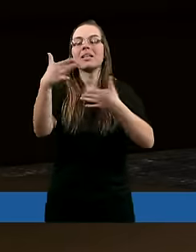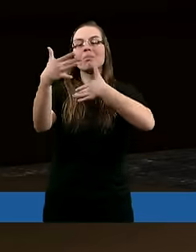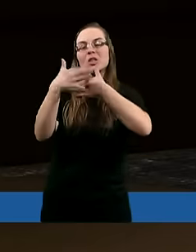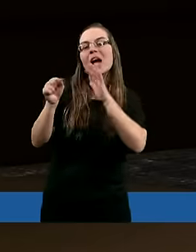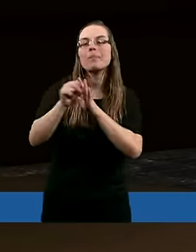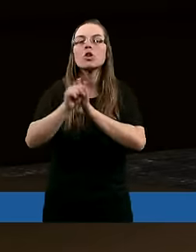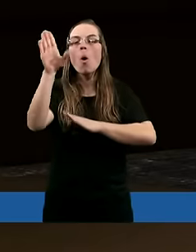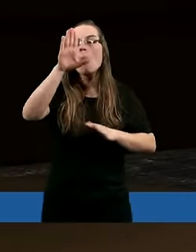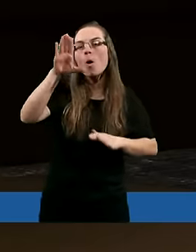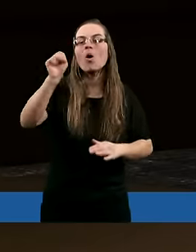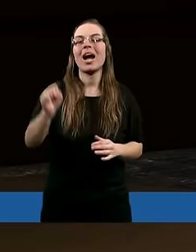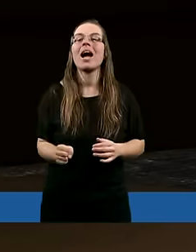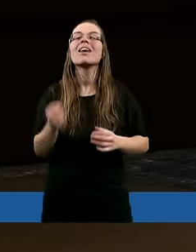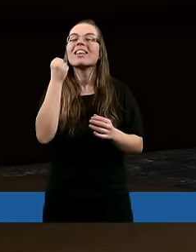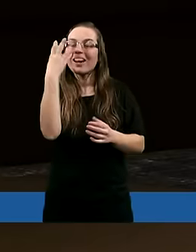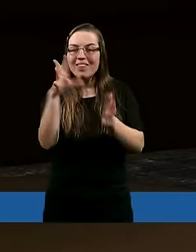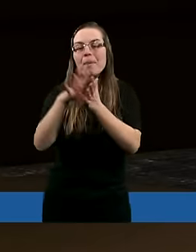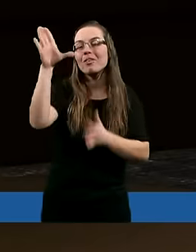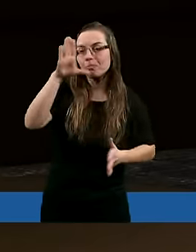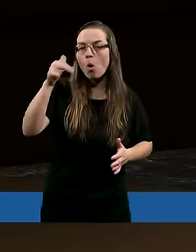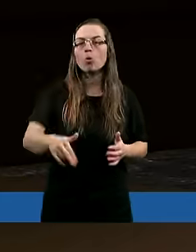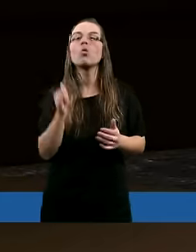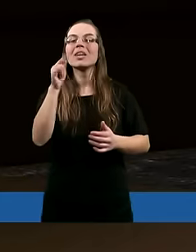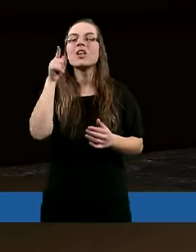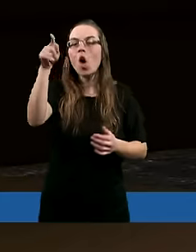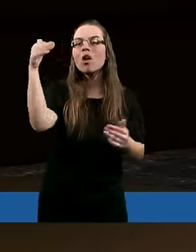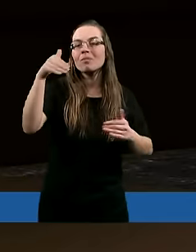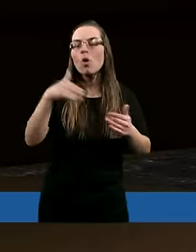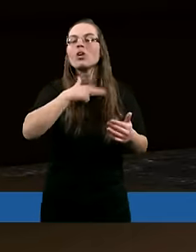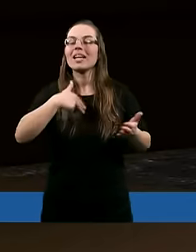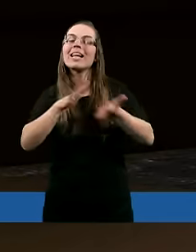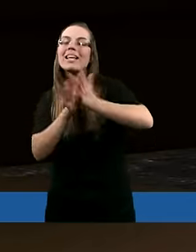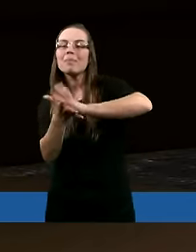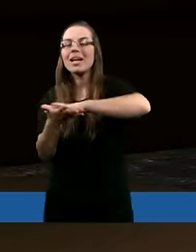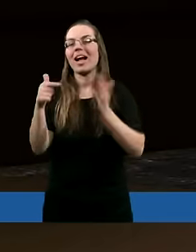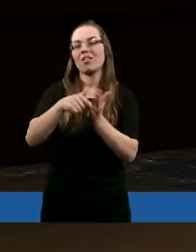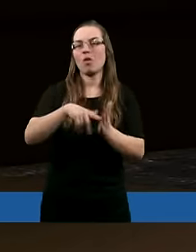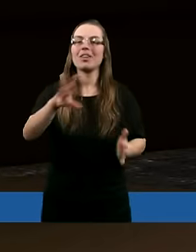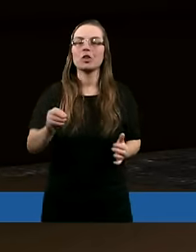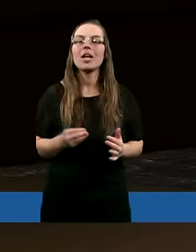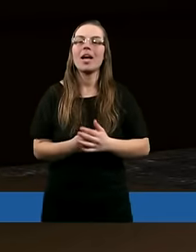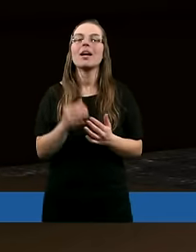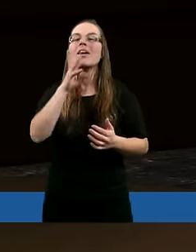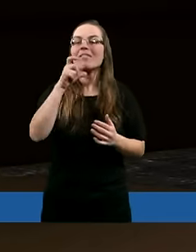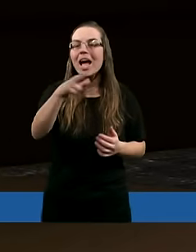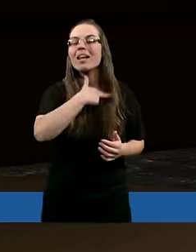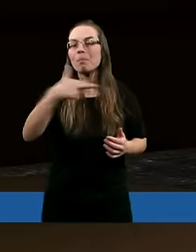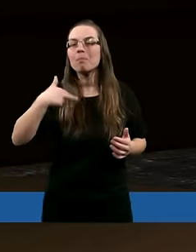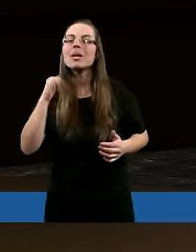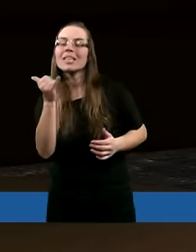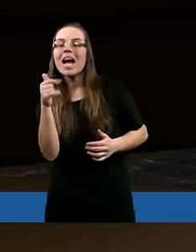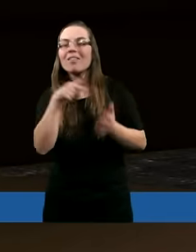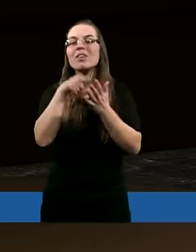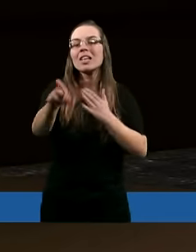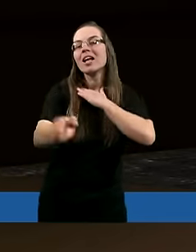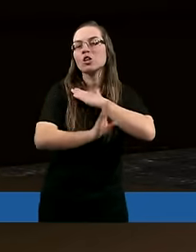się do Niego. My wtedy trwamy w Nim i On może właśnie nas zmieniać, tak jak powiedziałaś, Więc my jak